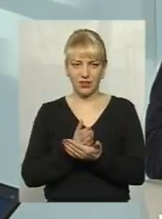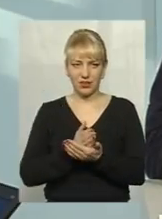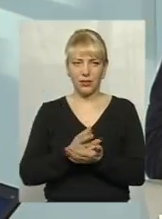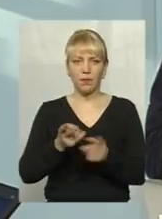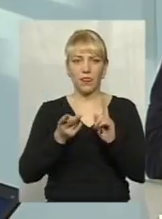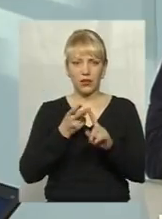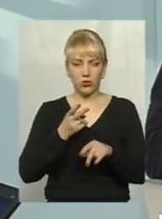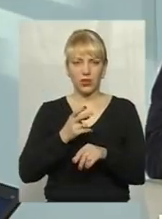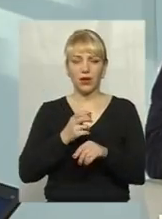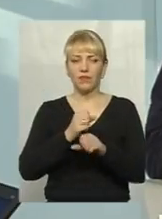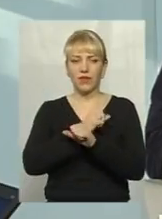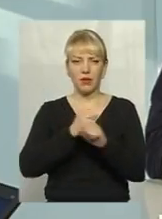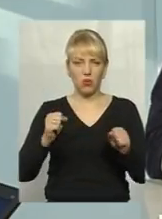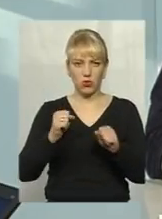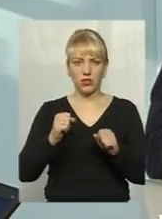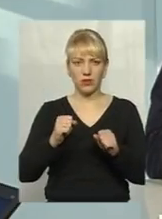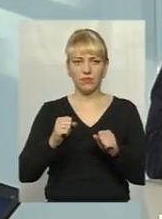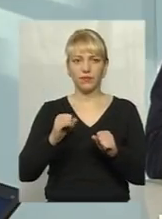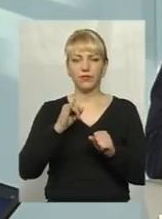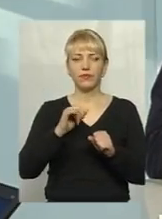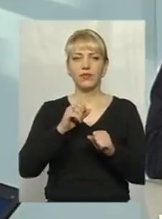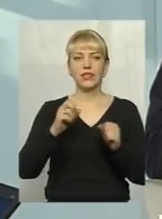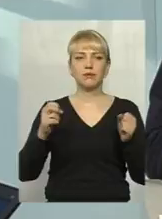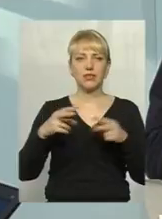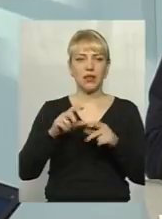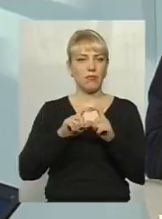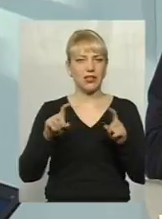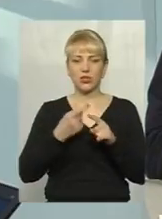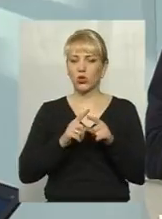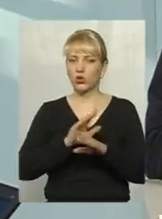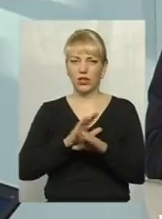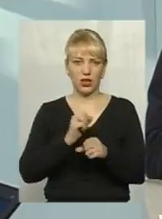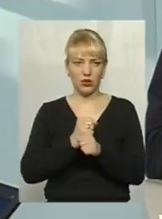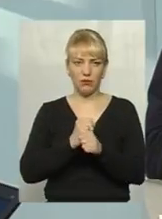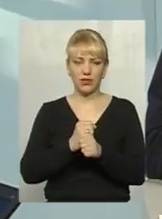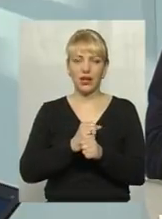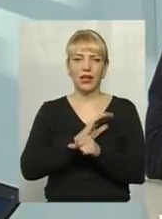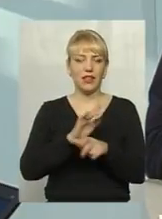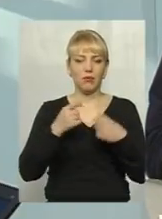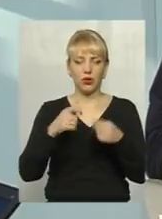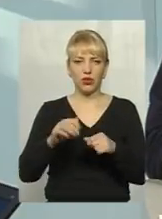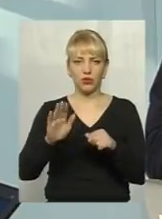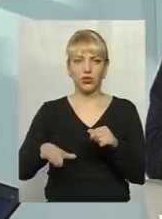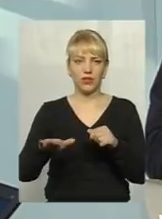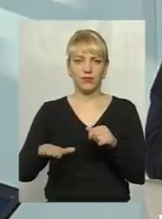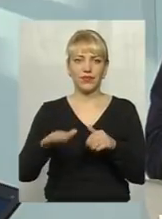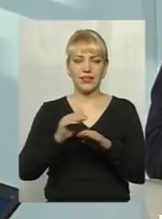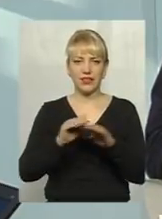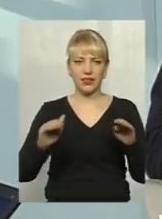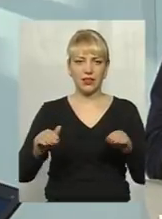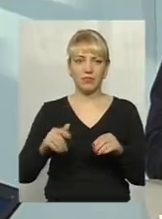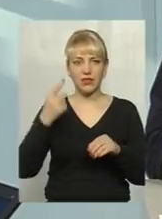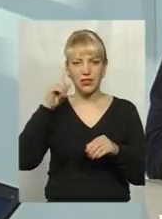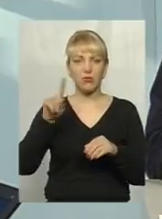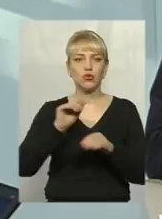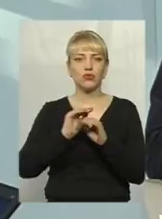Друге, в жодному разі не можна, і спеціалізованих магазини цього не роблять, не продають їх малолітнім дітям. А ми знаємо, що саме більше діти